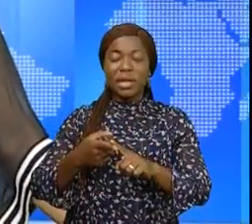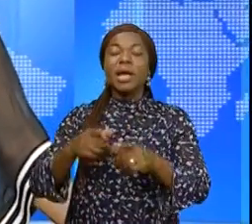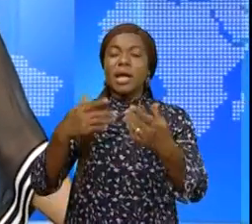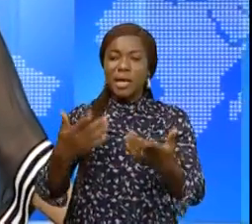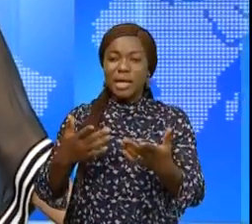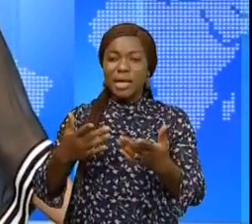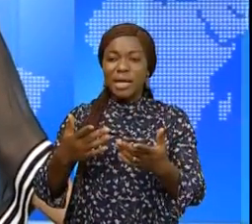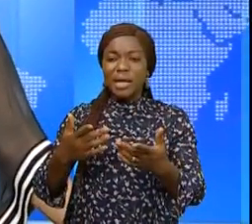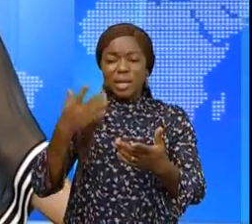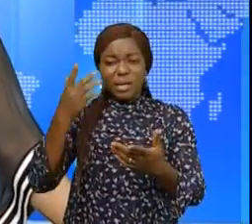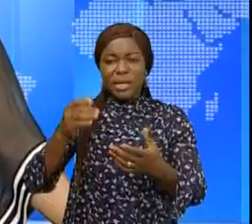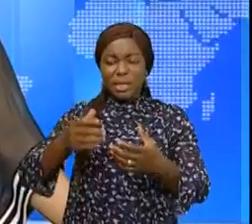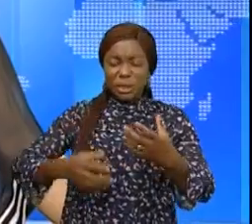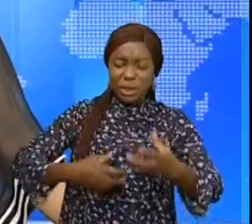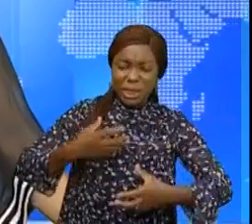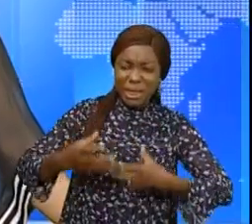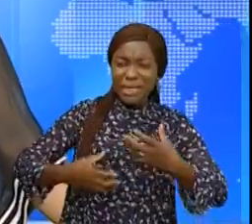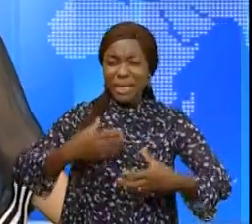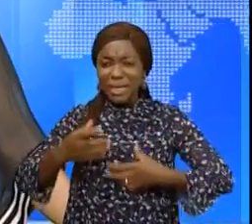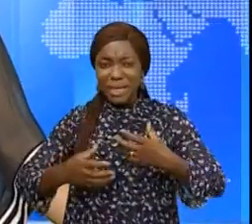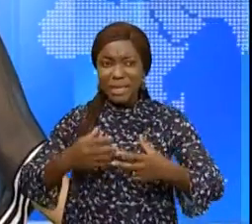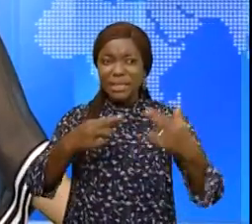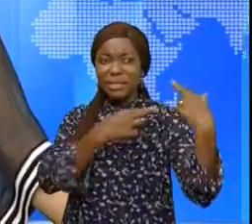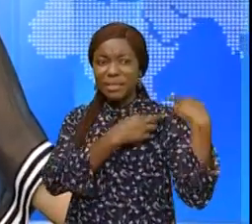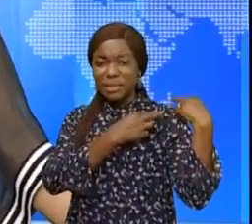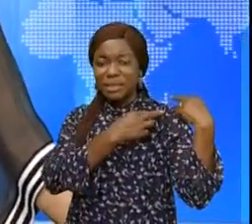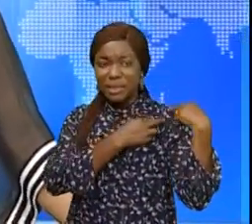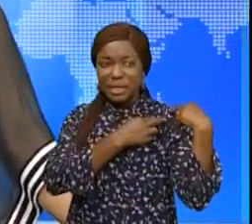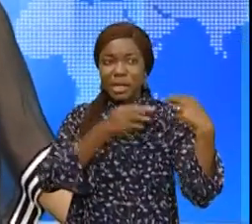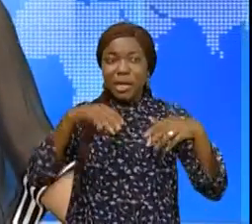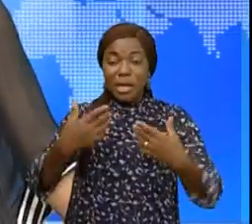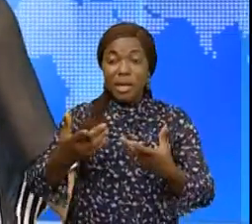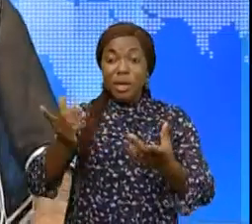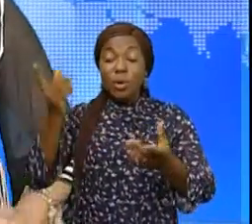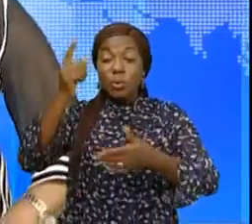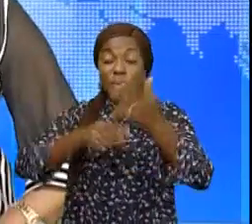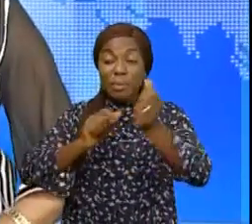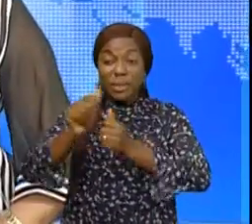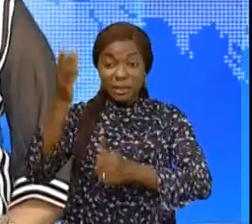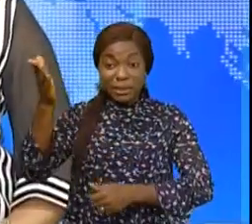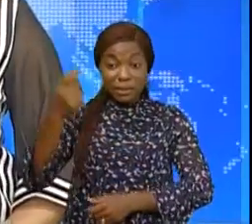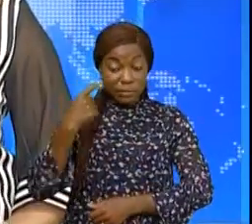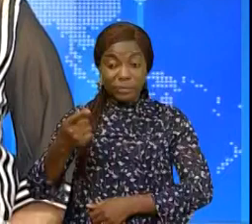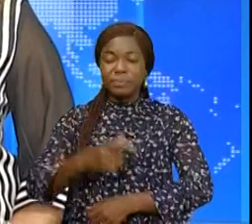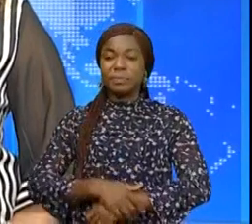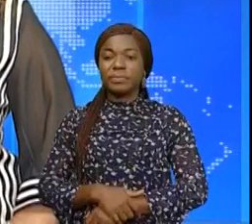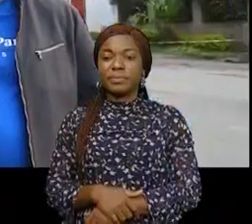inquiétudes planent dans les chefs des Goma-Trassiens. Qu'en est-il exactement, Oscar Mbal ?